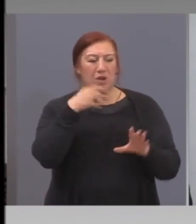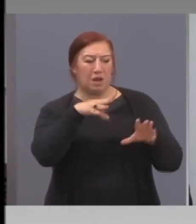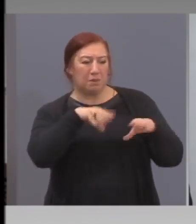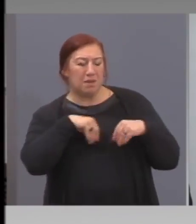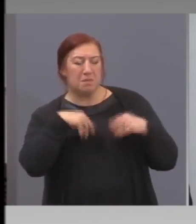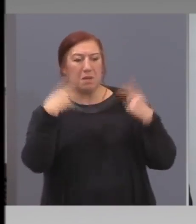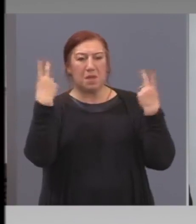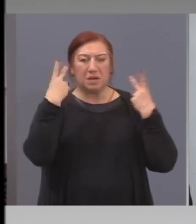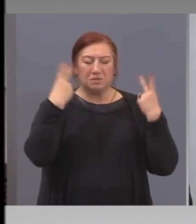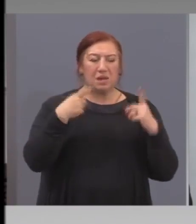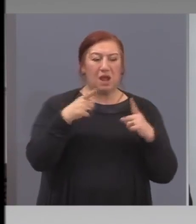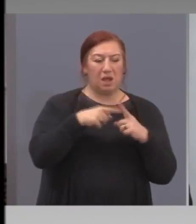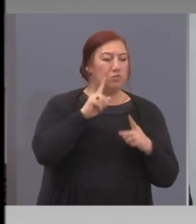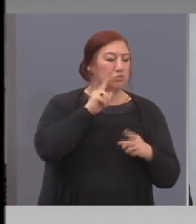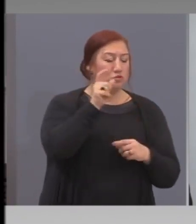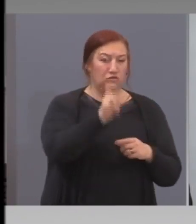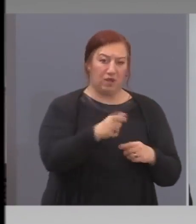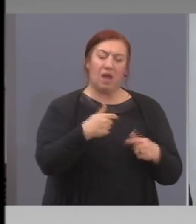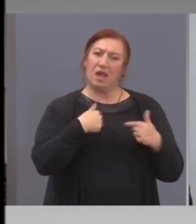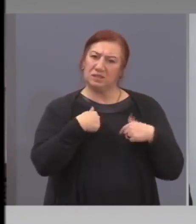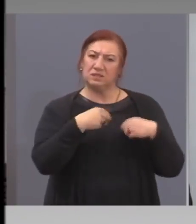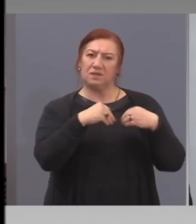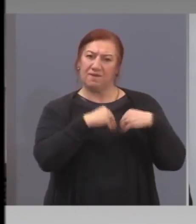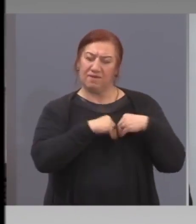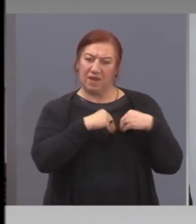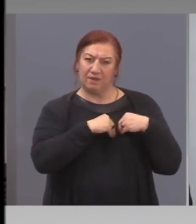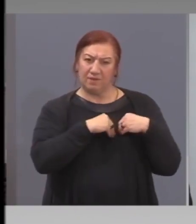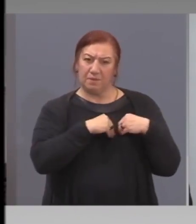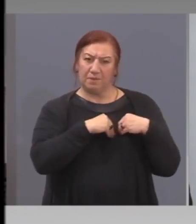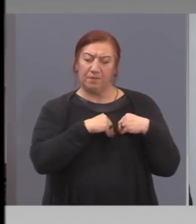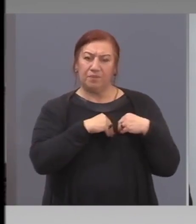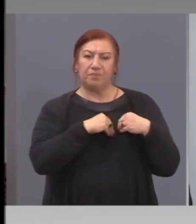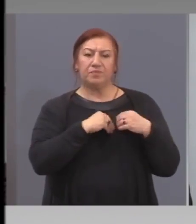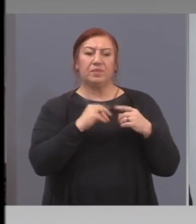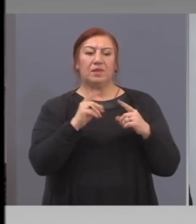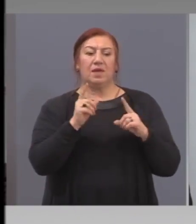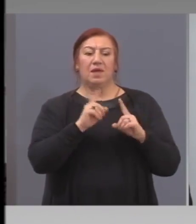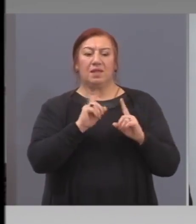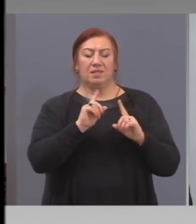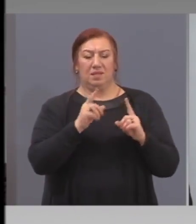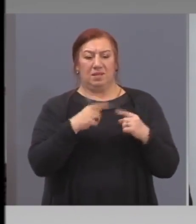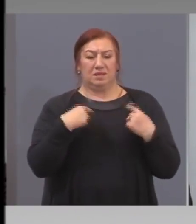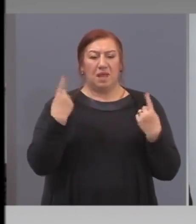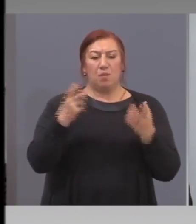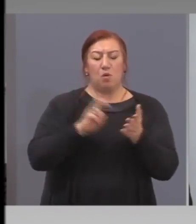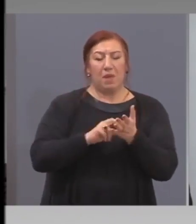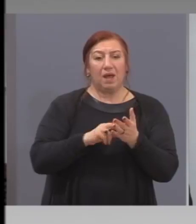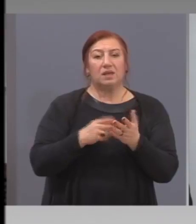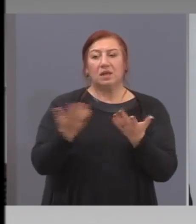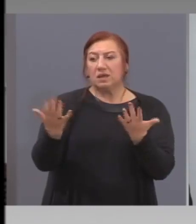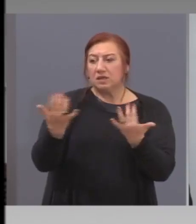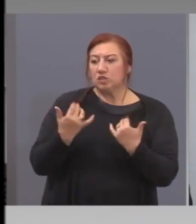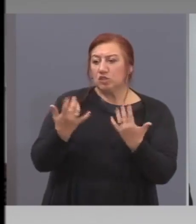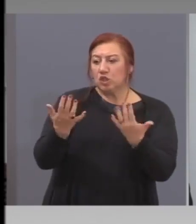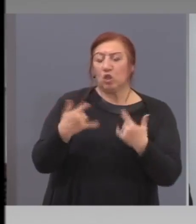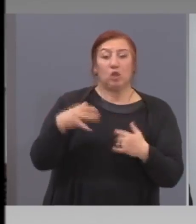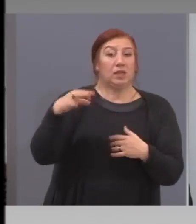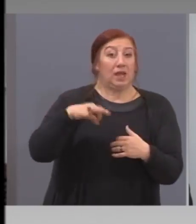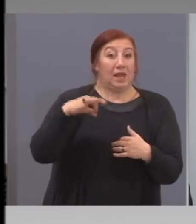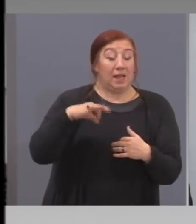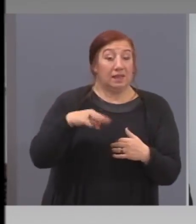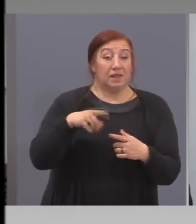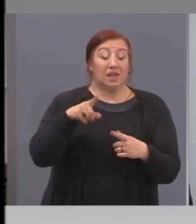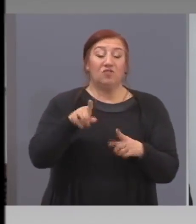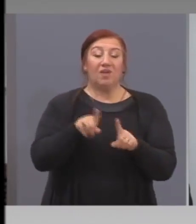клиента си. Аз съм убеден, че не само няма да си загубват клиентите, и нови ще дойдат. Така че това е една